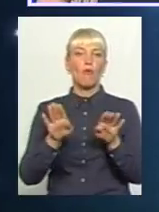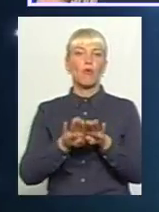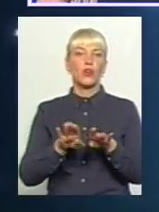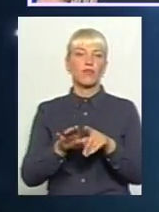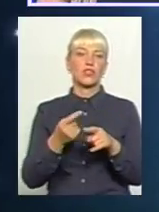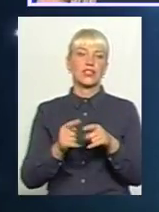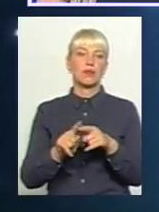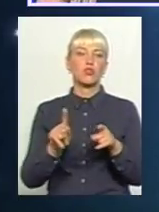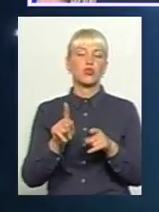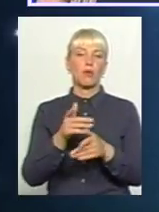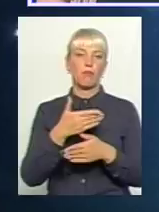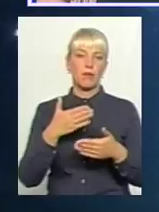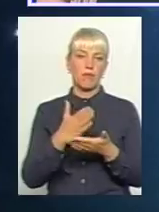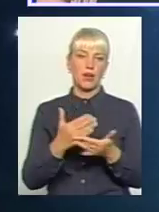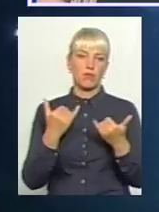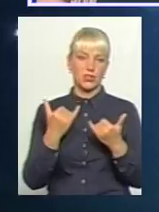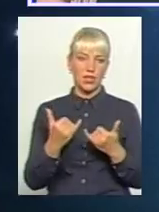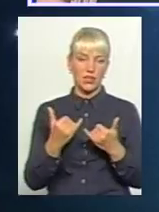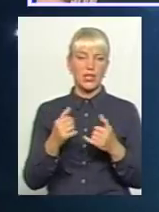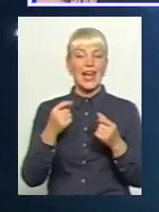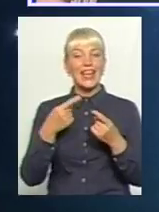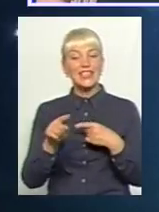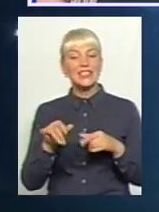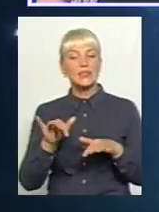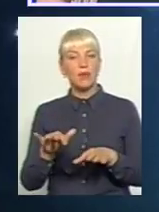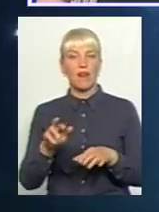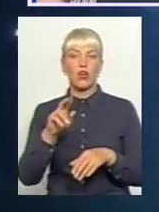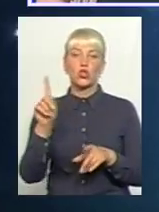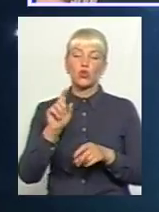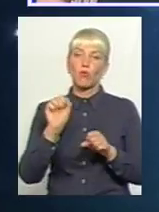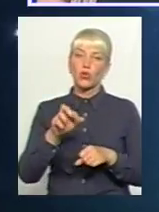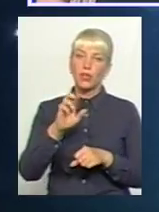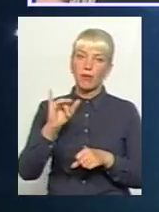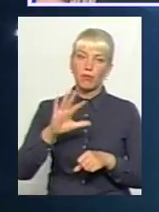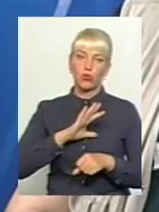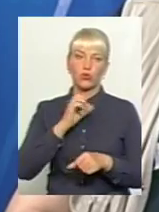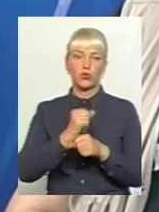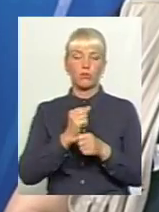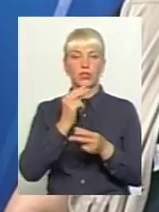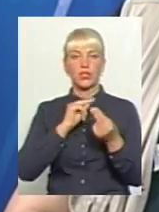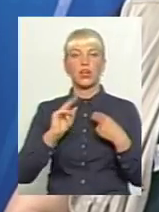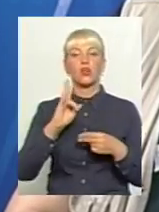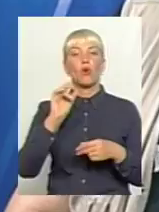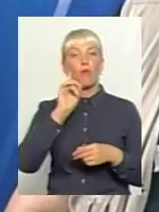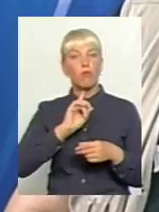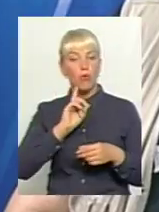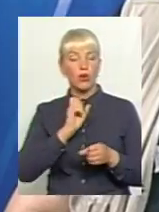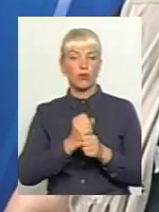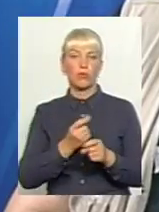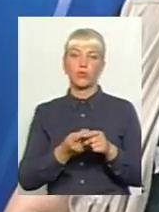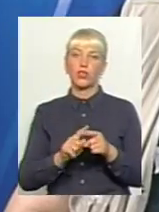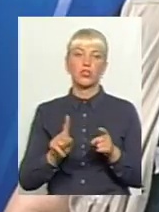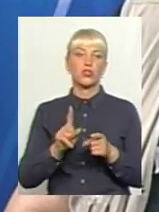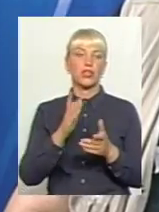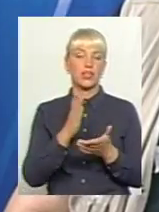ми маємо зараз. Інше стало, що, мабуть, можна було б робити набагато краще, але поки що робимо те, що є можливісті.